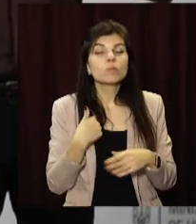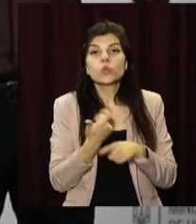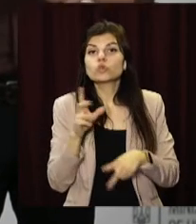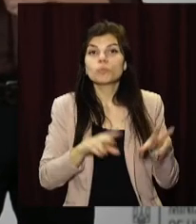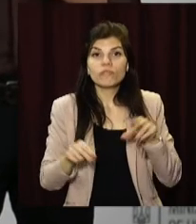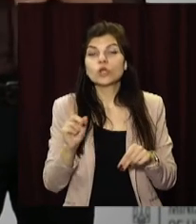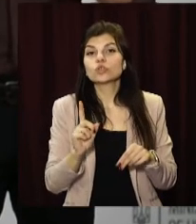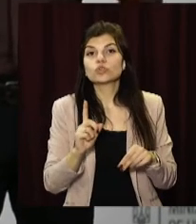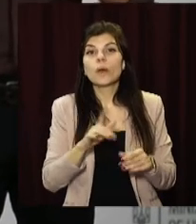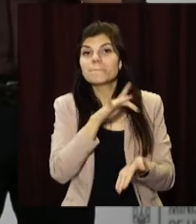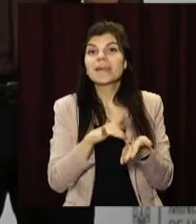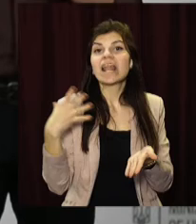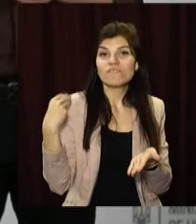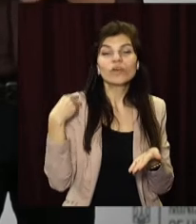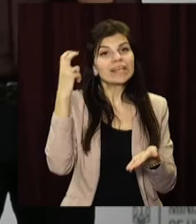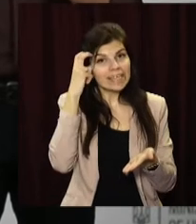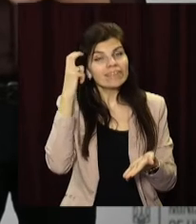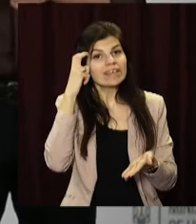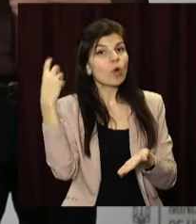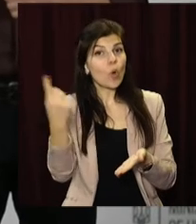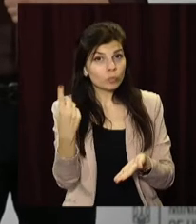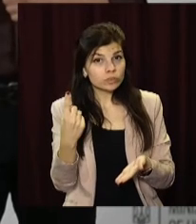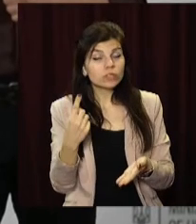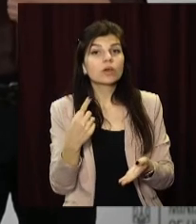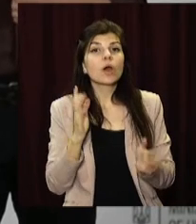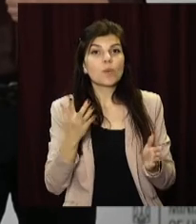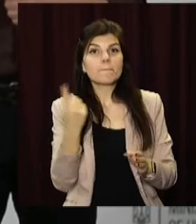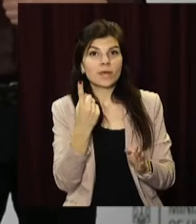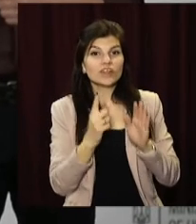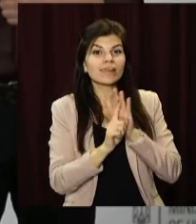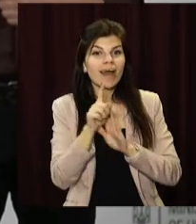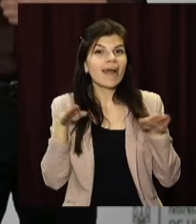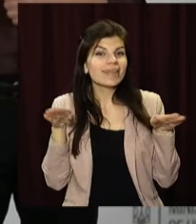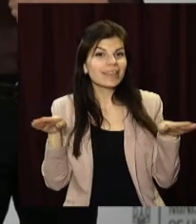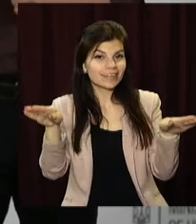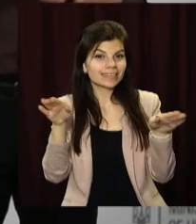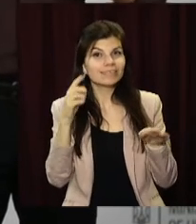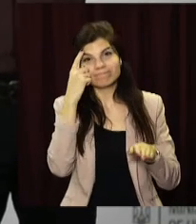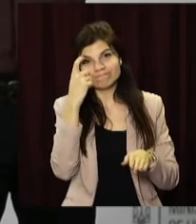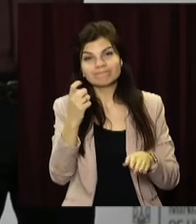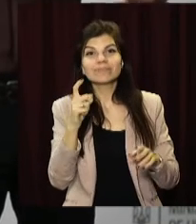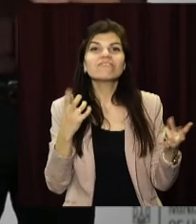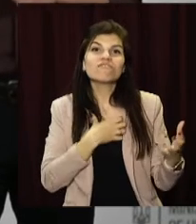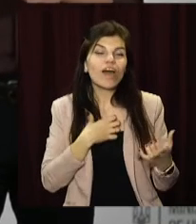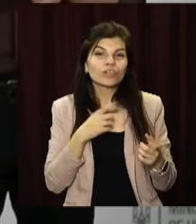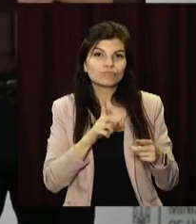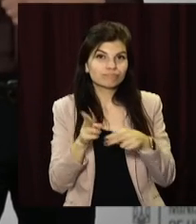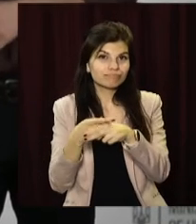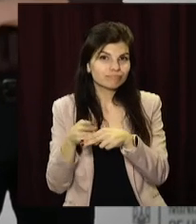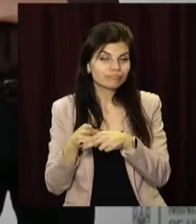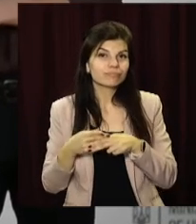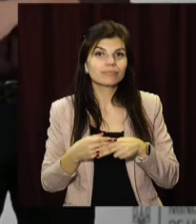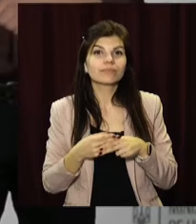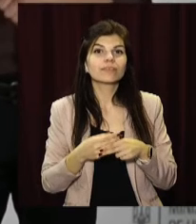сподіваємось, що місто Львів, місто Київ та Київська область стануть першими ластівками у розвитку єдиного аеромедичного